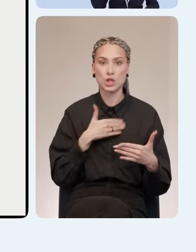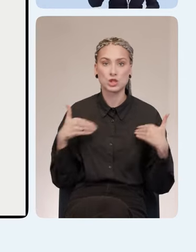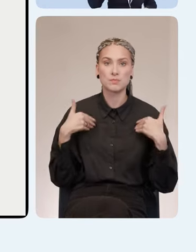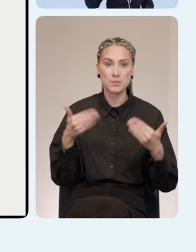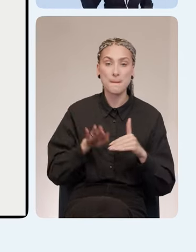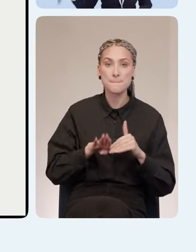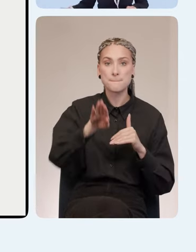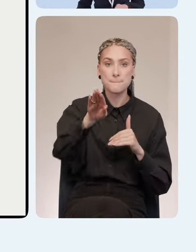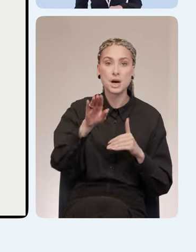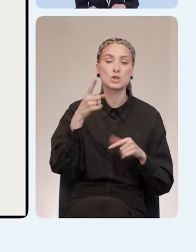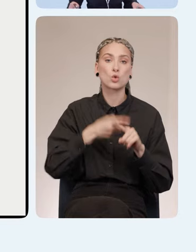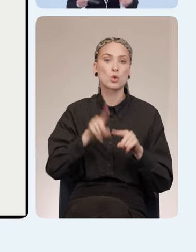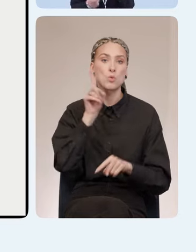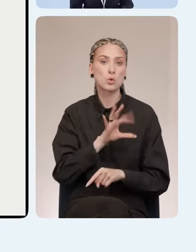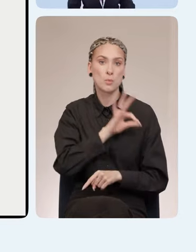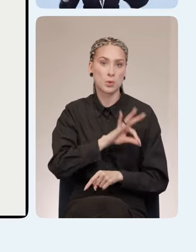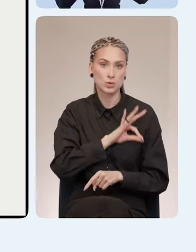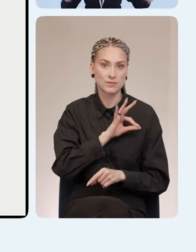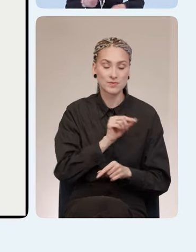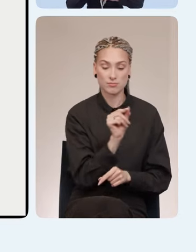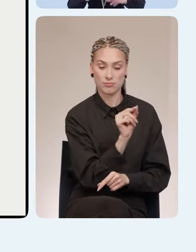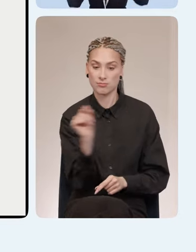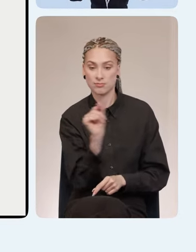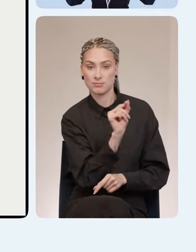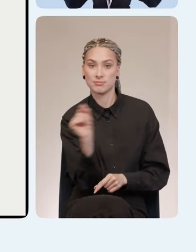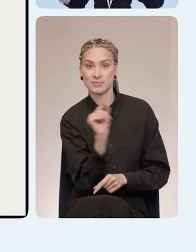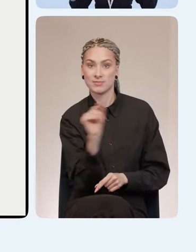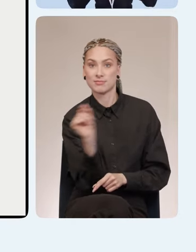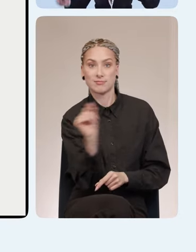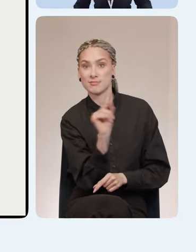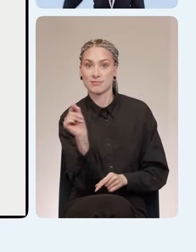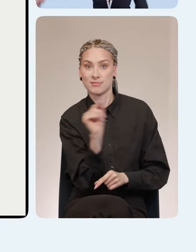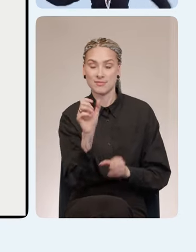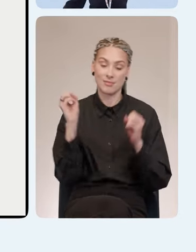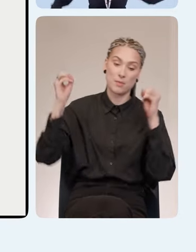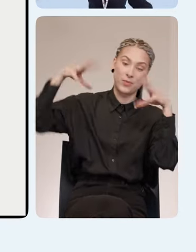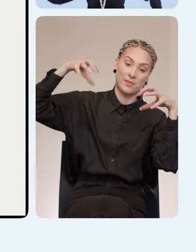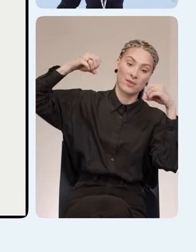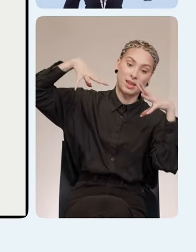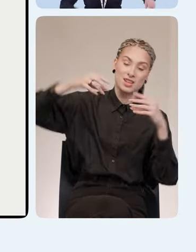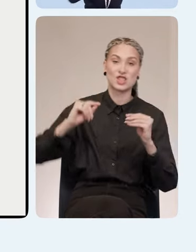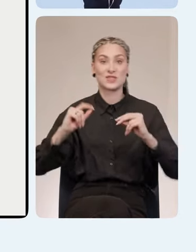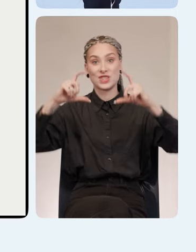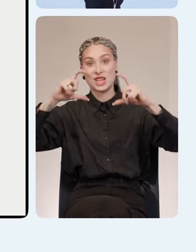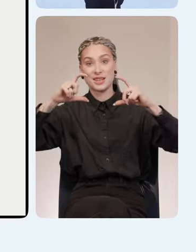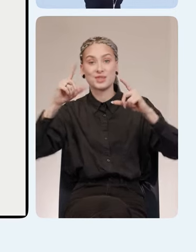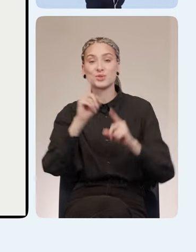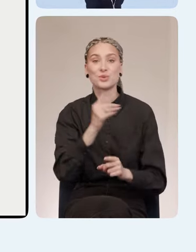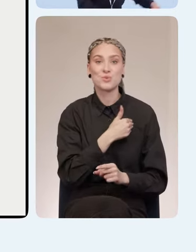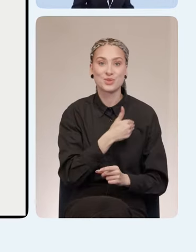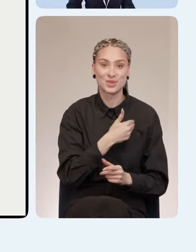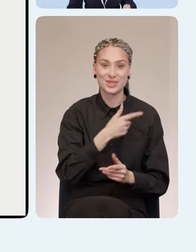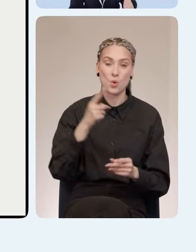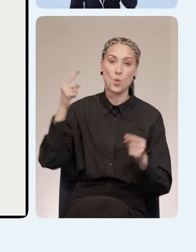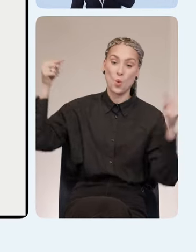Пандусы, которыми удобно пользоваться. Удобно подчеркнуто. Могу еще выделить жирненьким, подсветить, поставить какой-нибудь вот такой